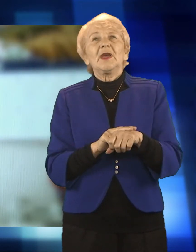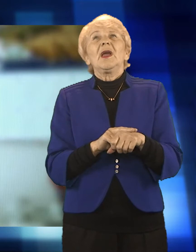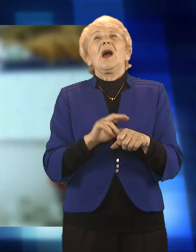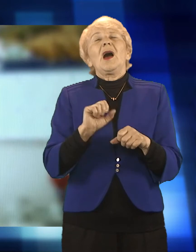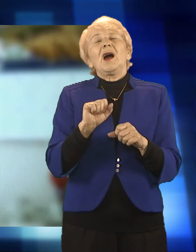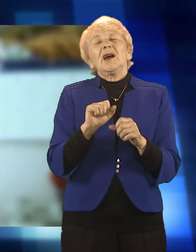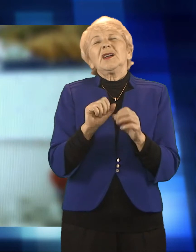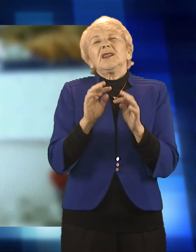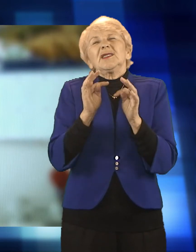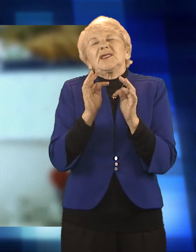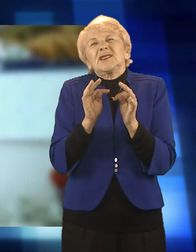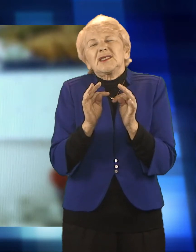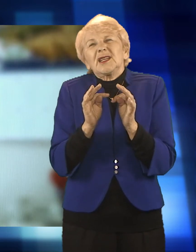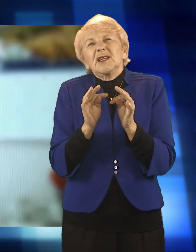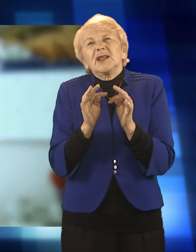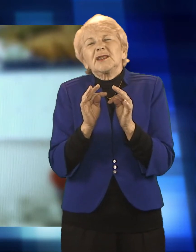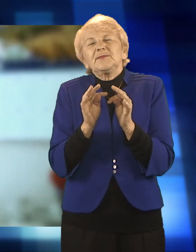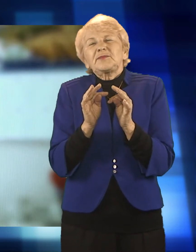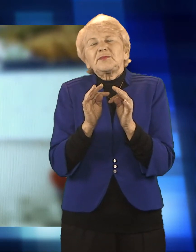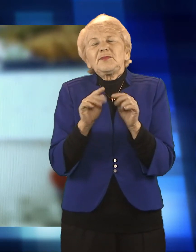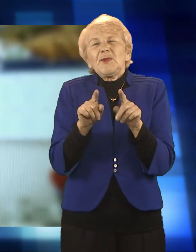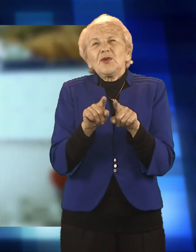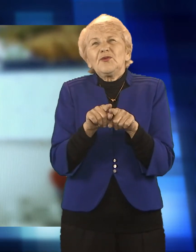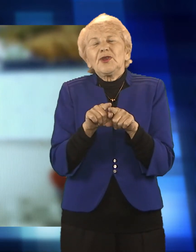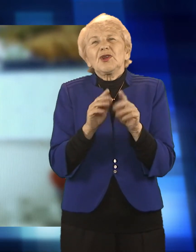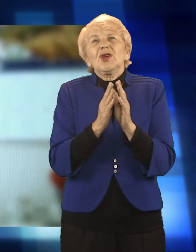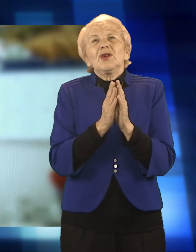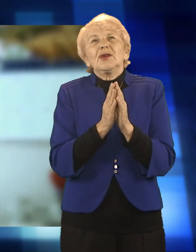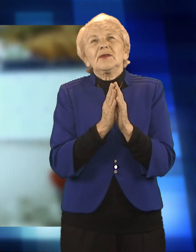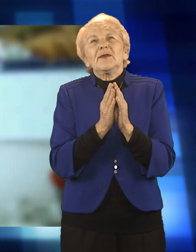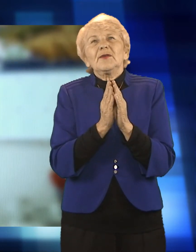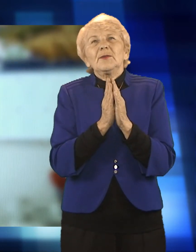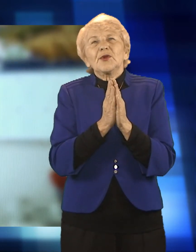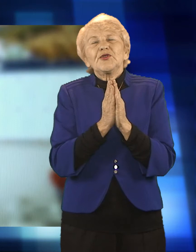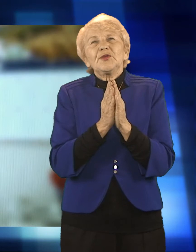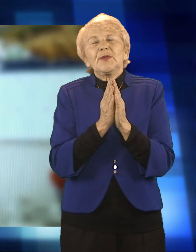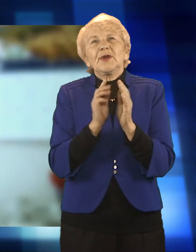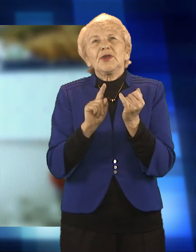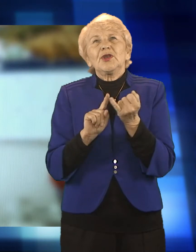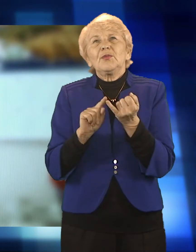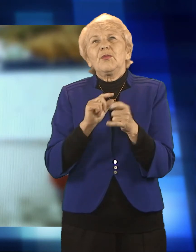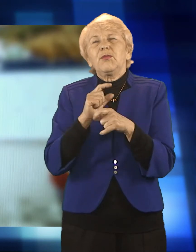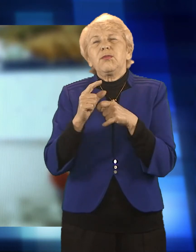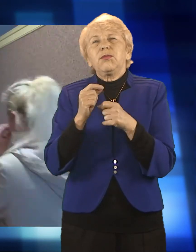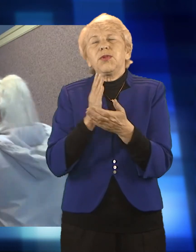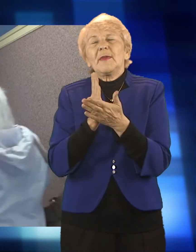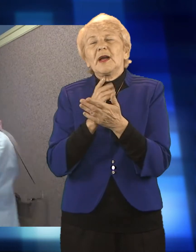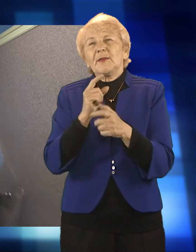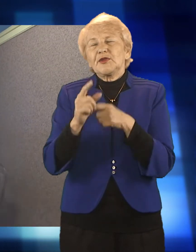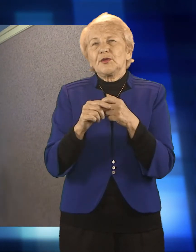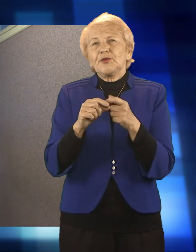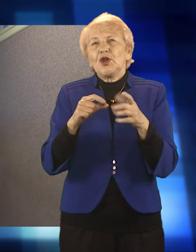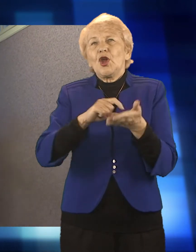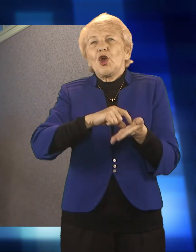ośrodka wchodzą pojedynczo, w maseczkach, w rękawiczkach po uprzedniej dezynfekcji rąk. Jeżeli są osoby, które tych